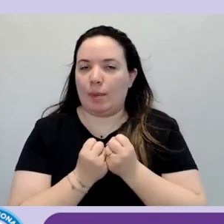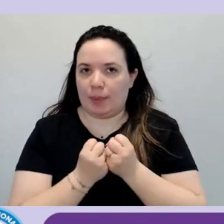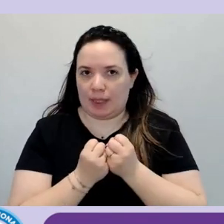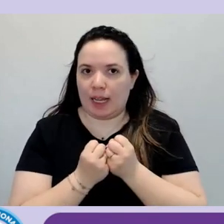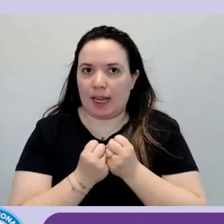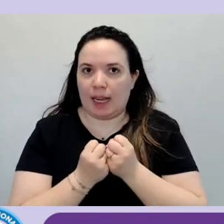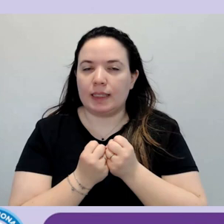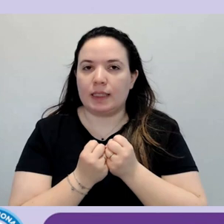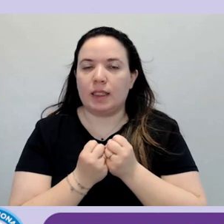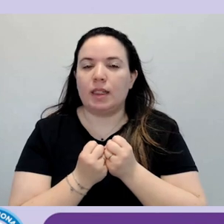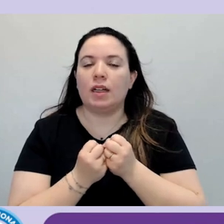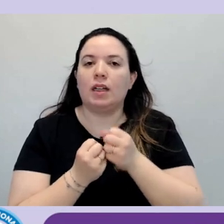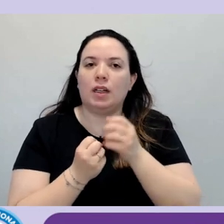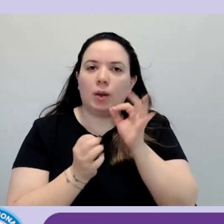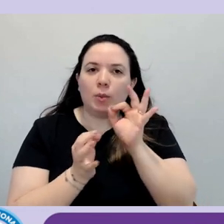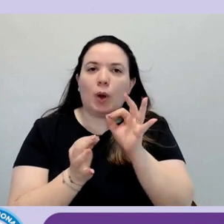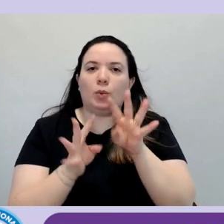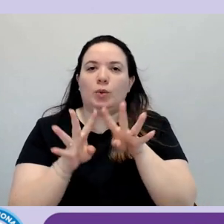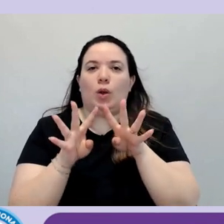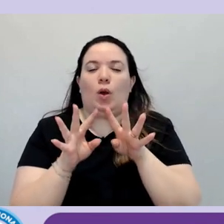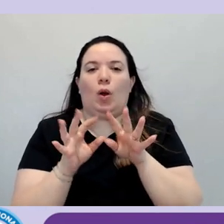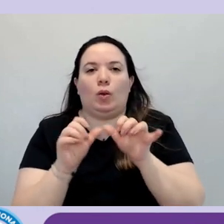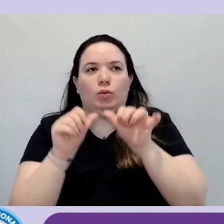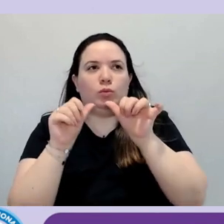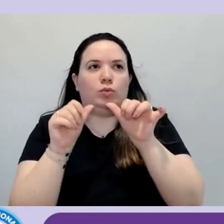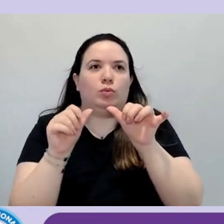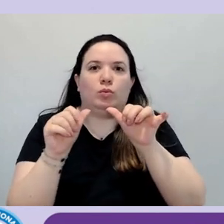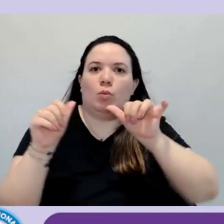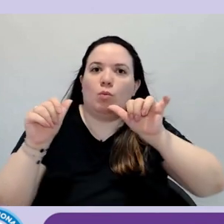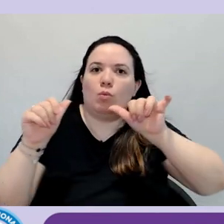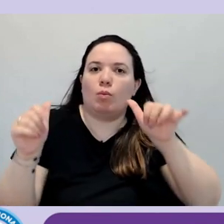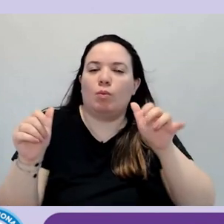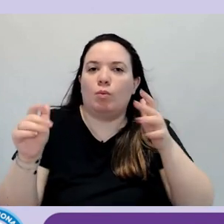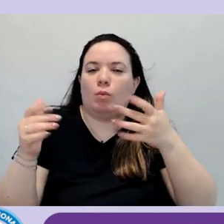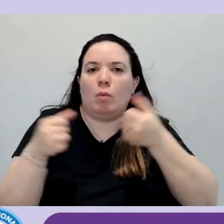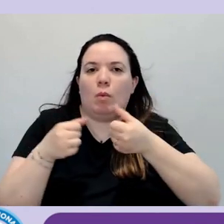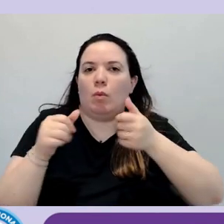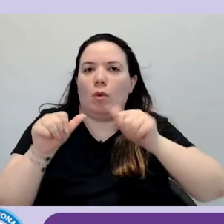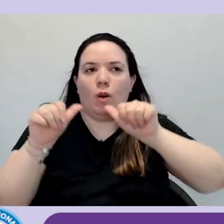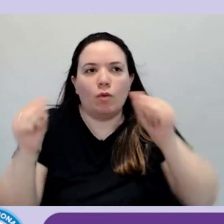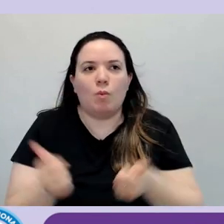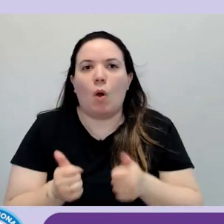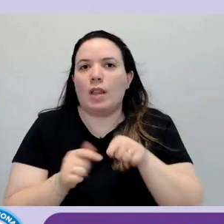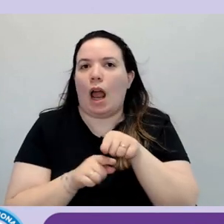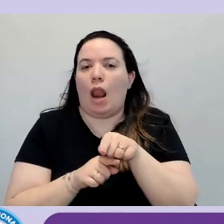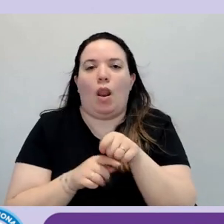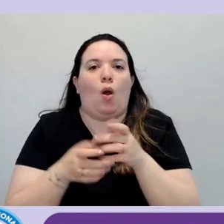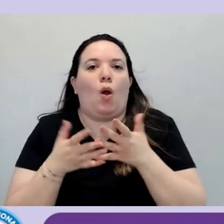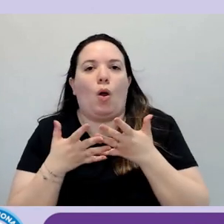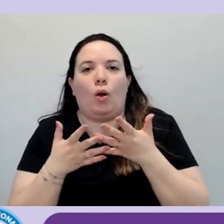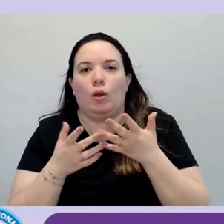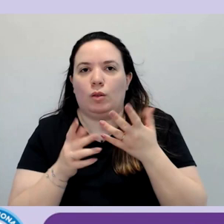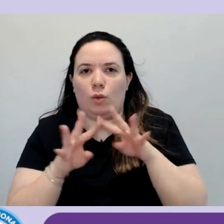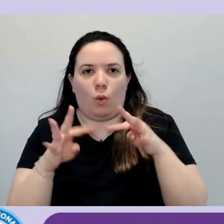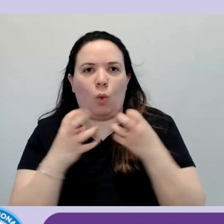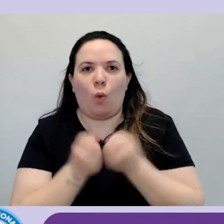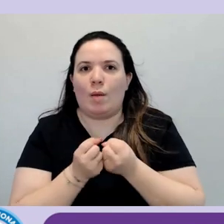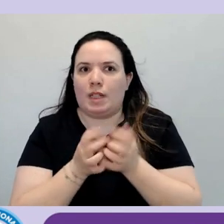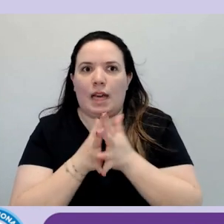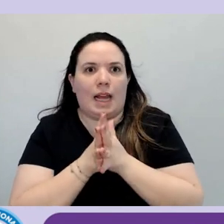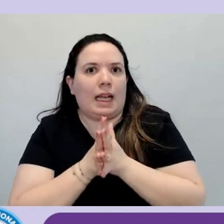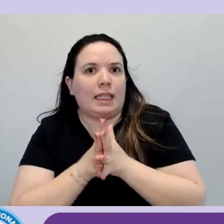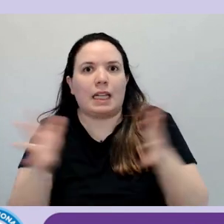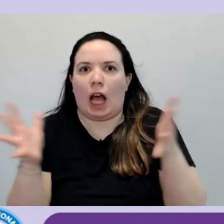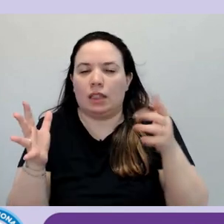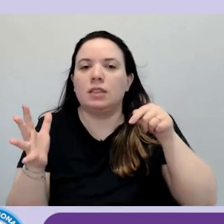webinar in un format eh più esteso rispetto ai webinar tradizionali dove